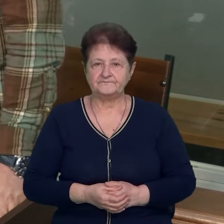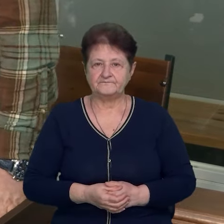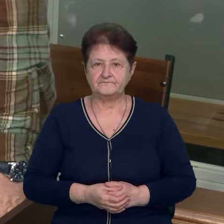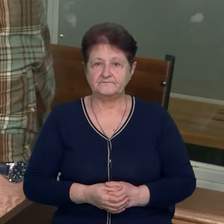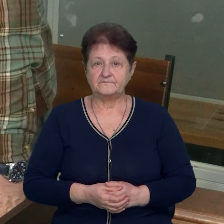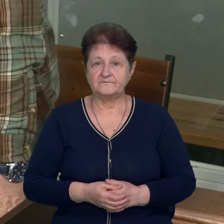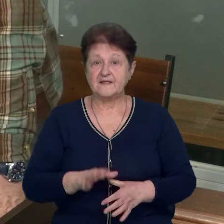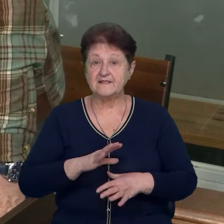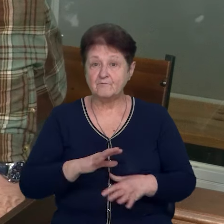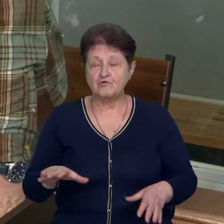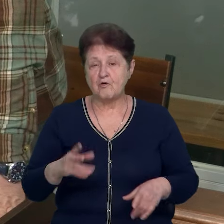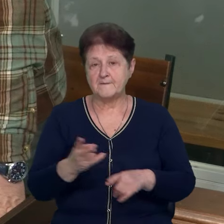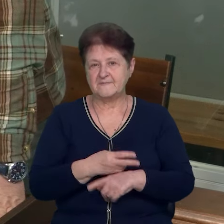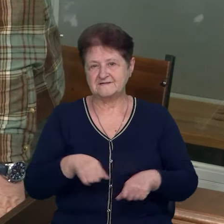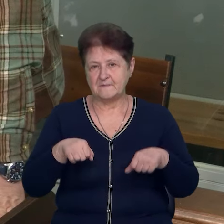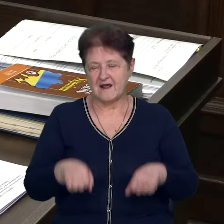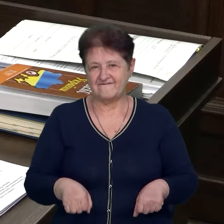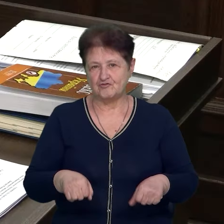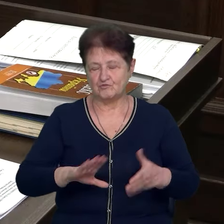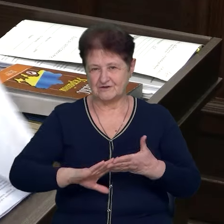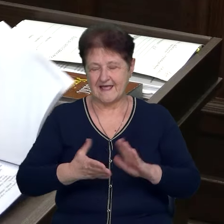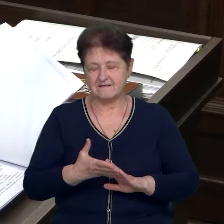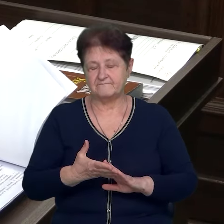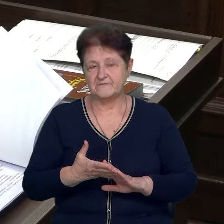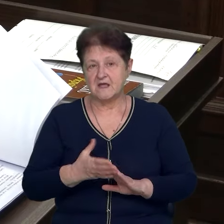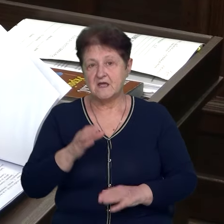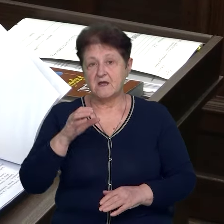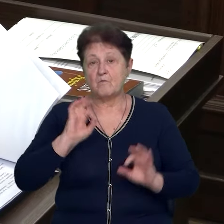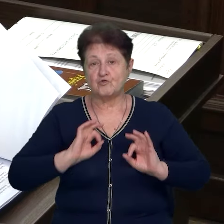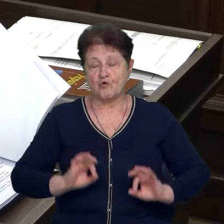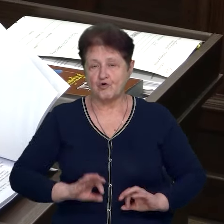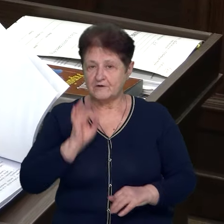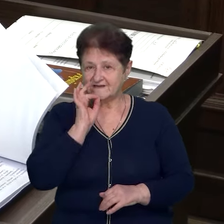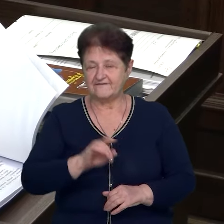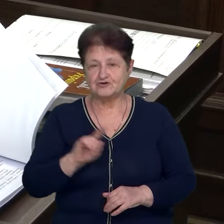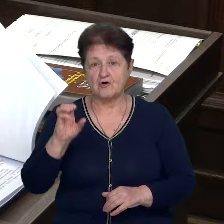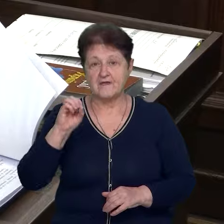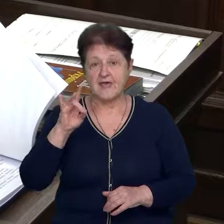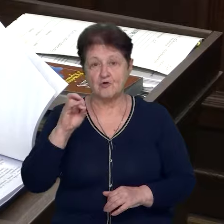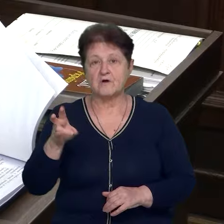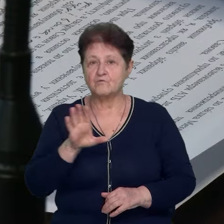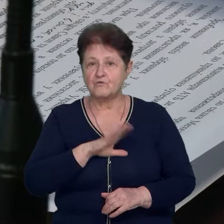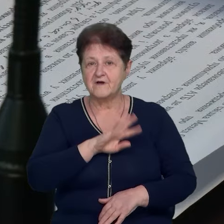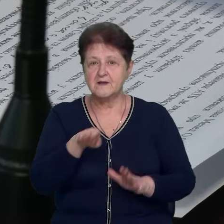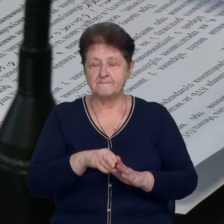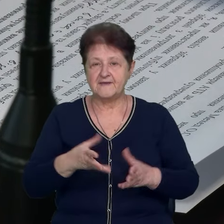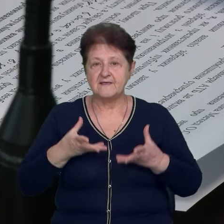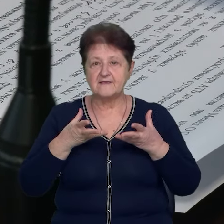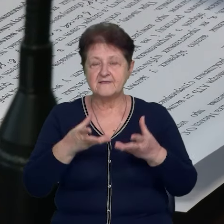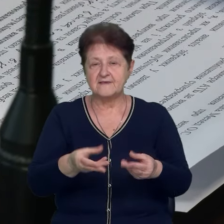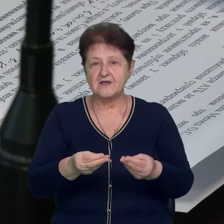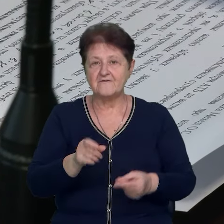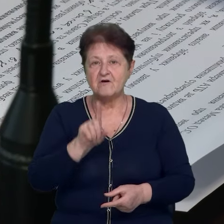тому що не було жодного безпорадного стану». Прокурор Юрій Сухенко заявив, що Єрохін перебував під дією